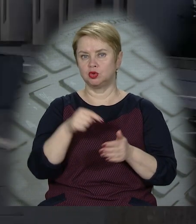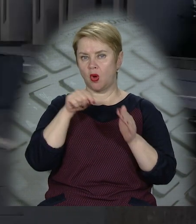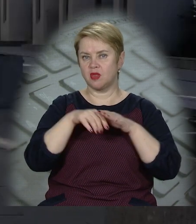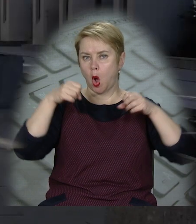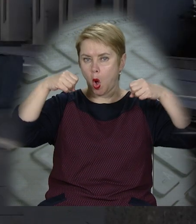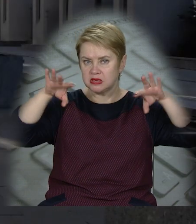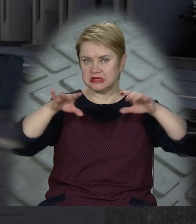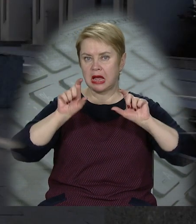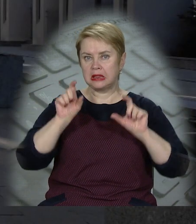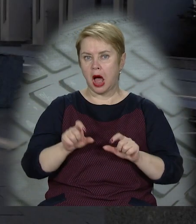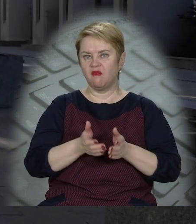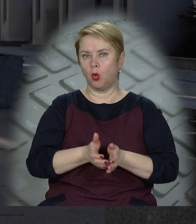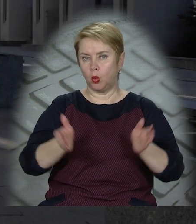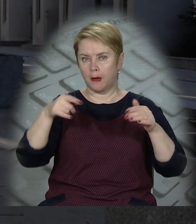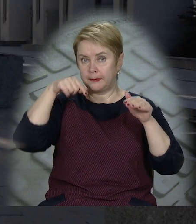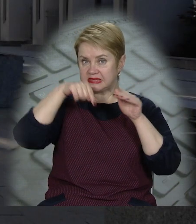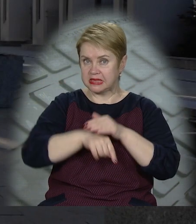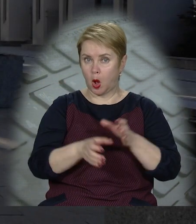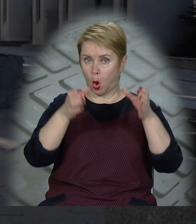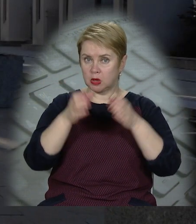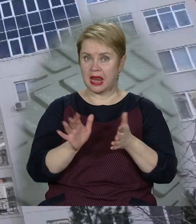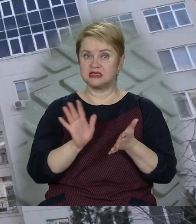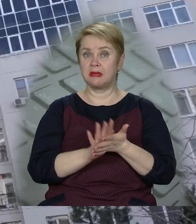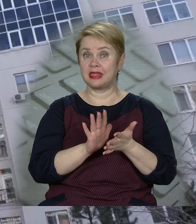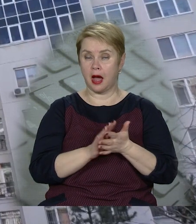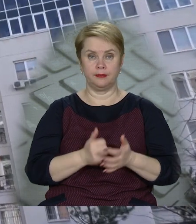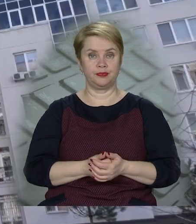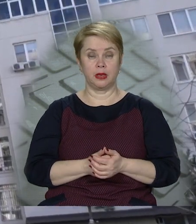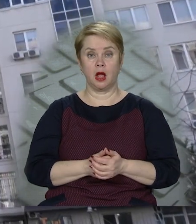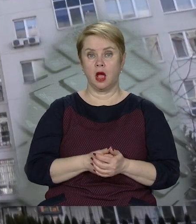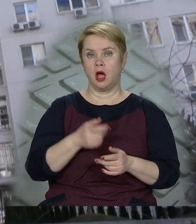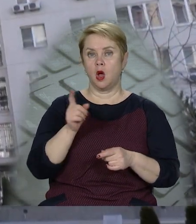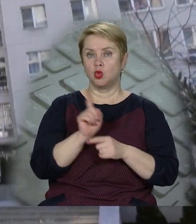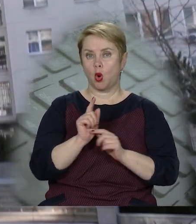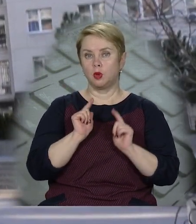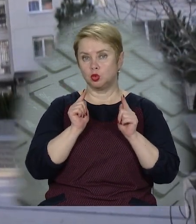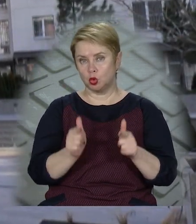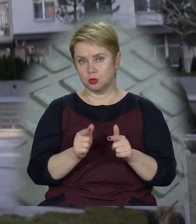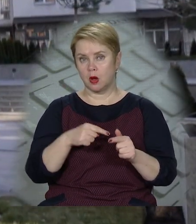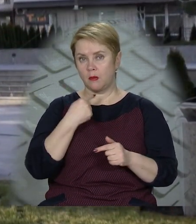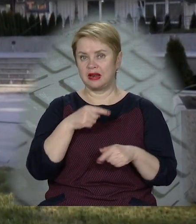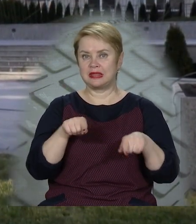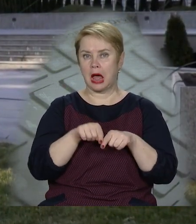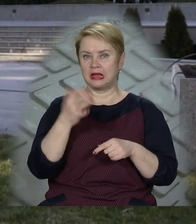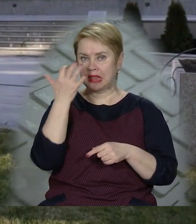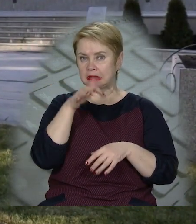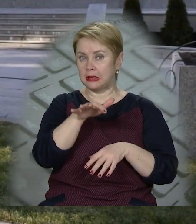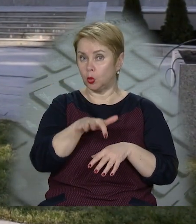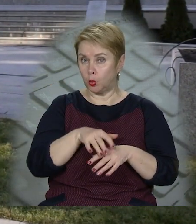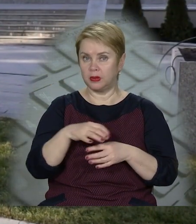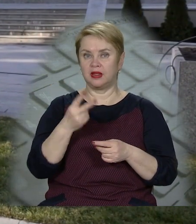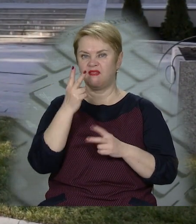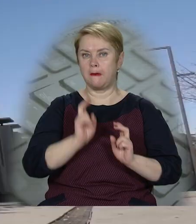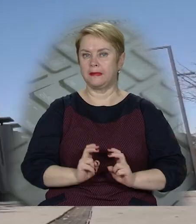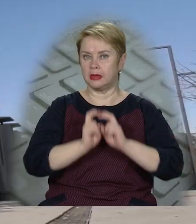зовнішнє освітлення, лави, урни та підземні контейнери для сміття. Врахованій норми доступності йдеться про тактильну плитку,